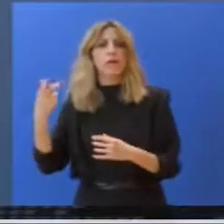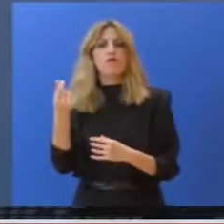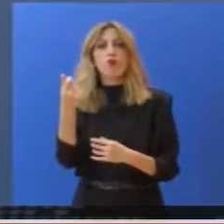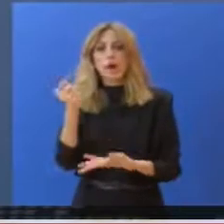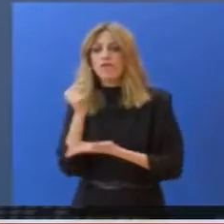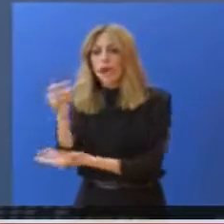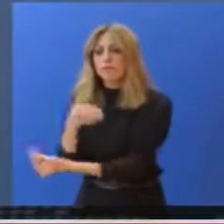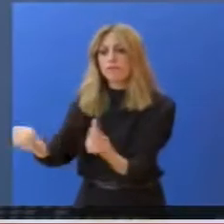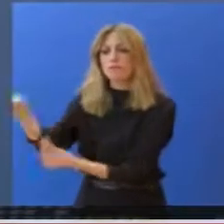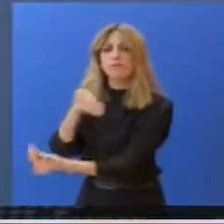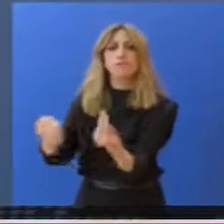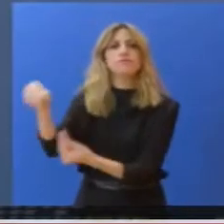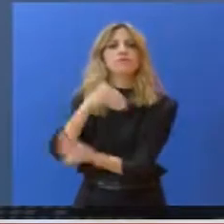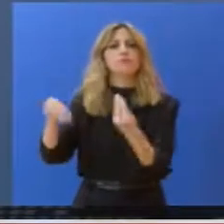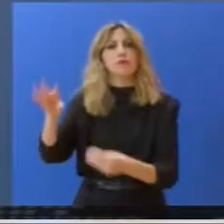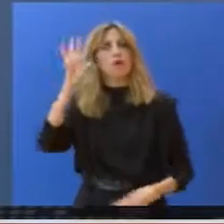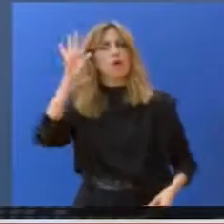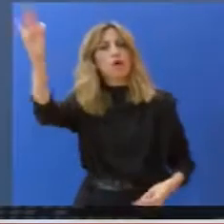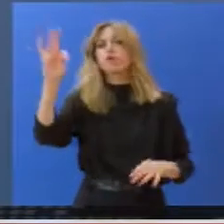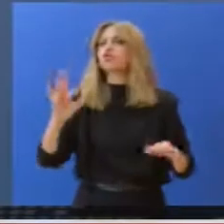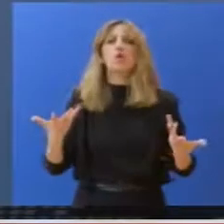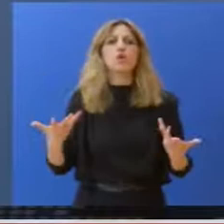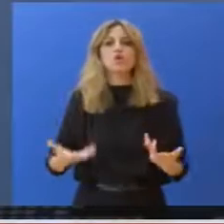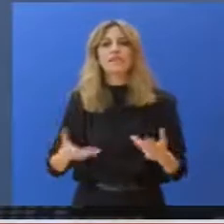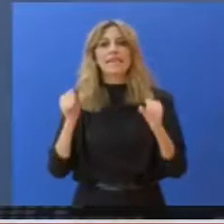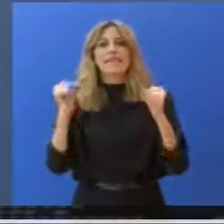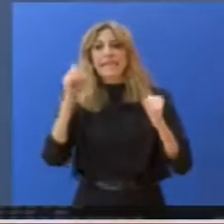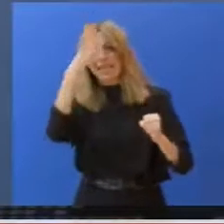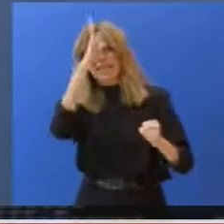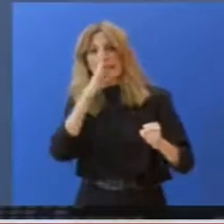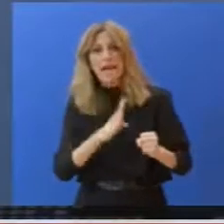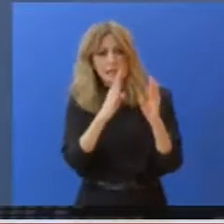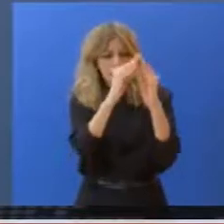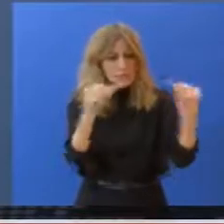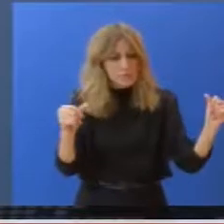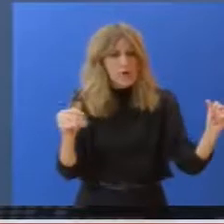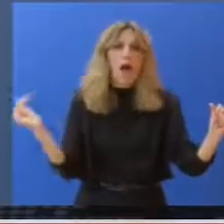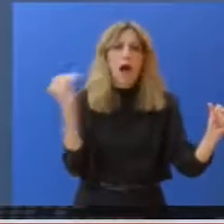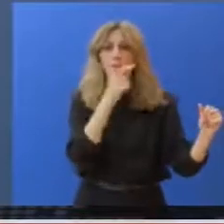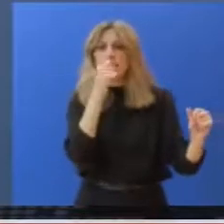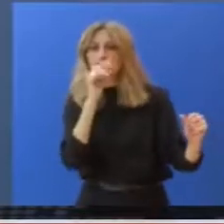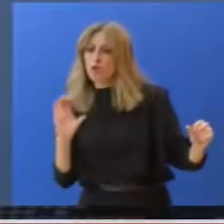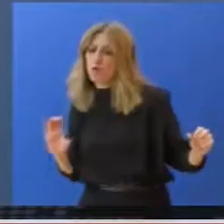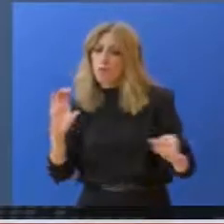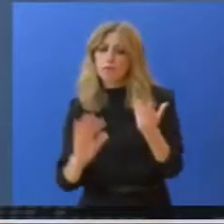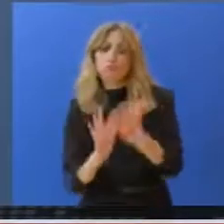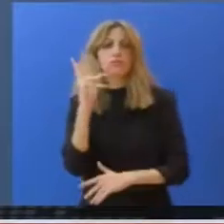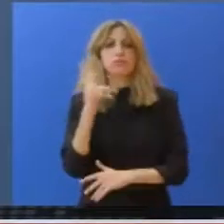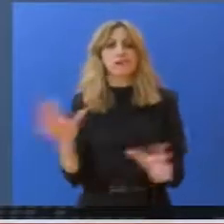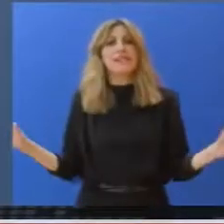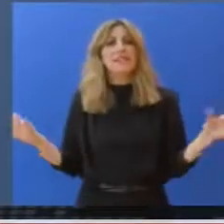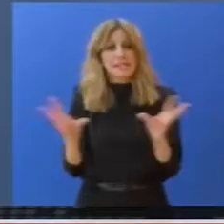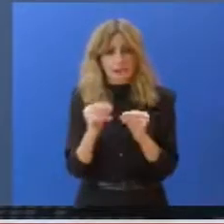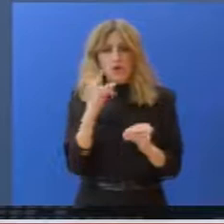να αφήσει όσο δυνατόν μικρότερο αποτύπωμα στην πραγματική οικονομία. Ένα συνολικό πακέτο 24 δισεκατομμυρίων ευρώ,